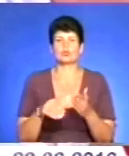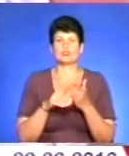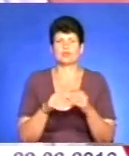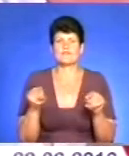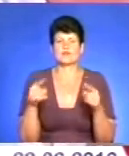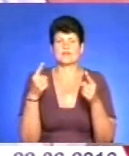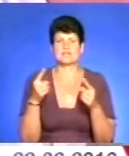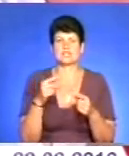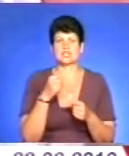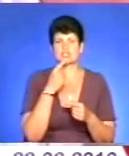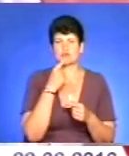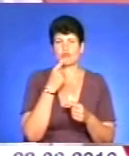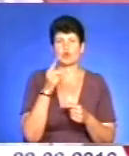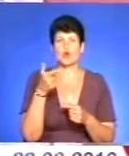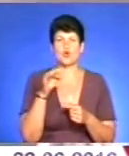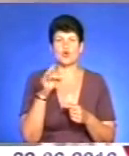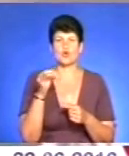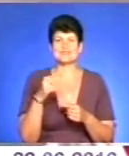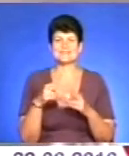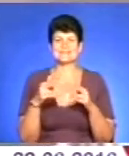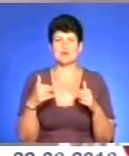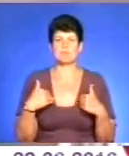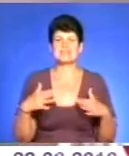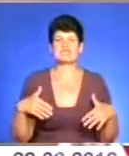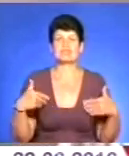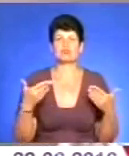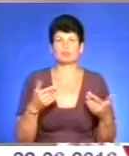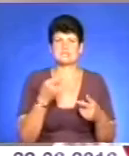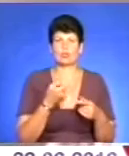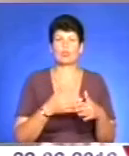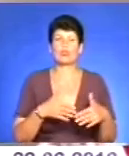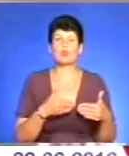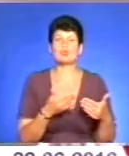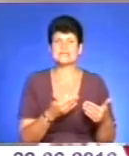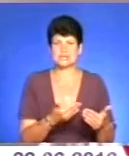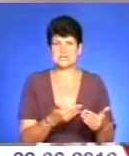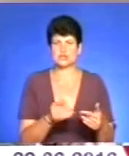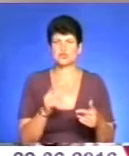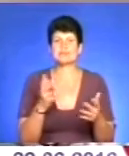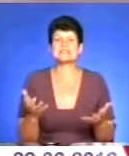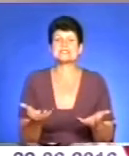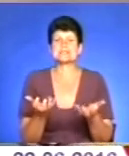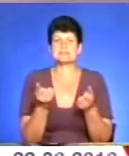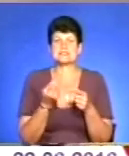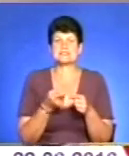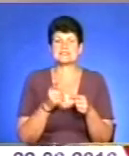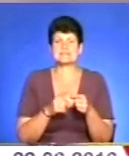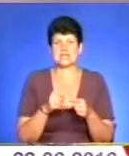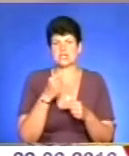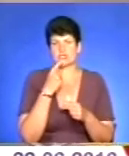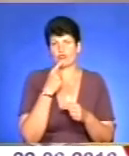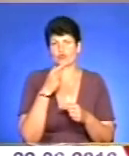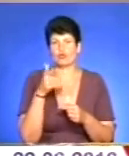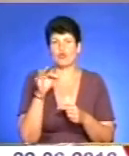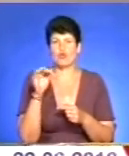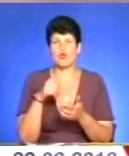Проте, поки що є деякі перепони. Ми звернулися з такою пропозицією, щоб спасти цей Червоногородський замок.